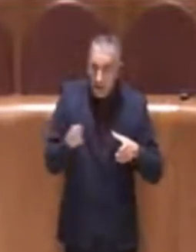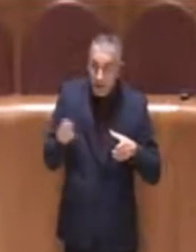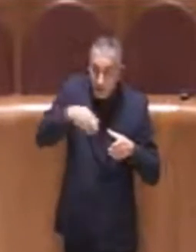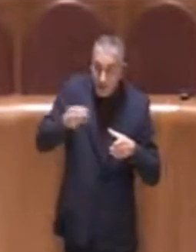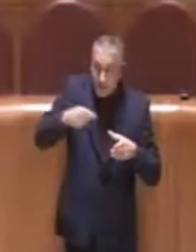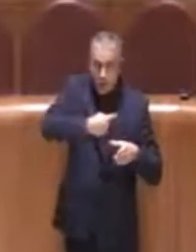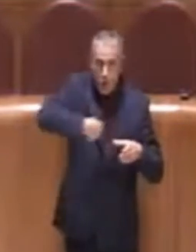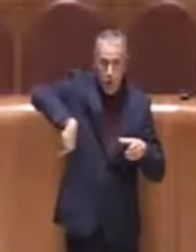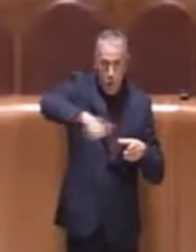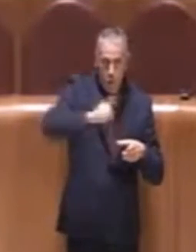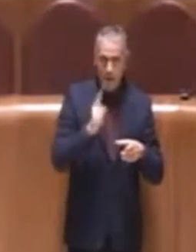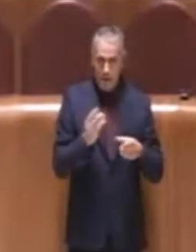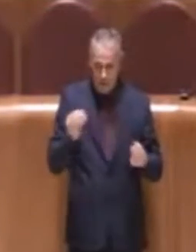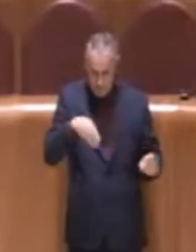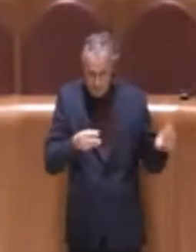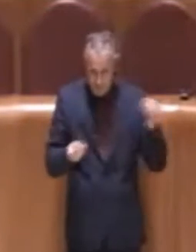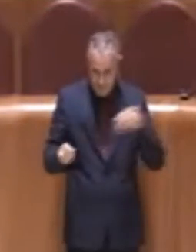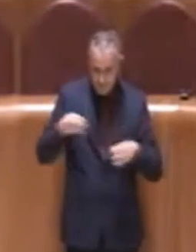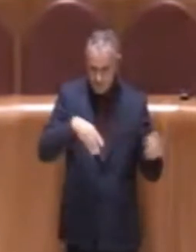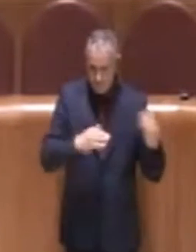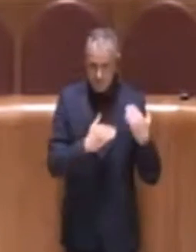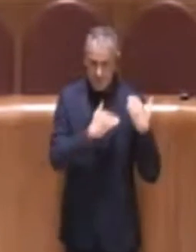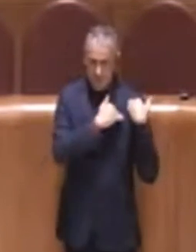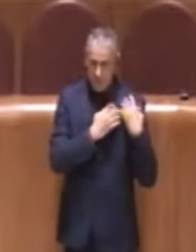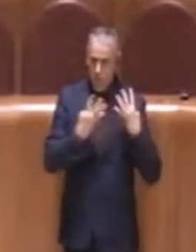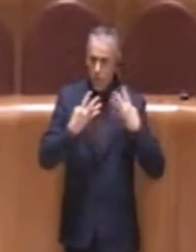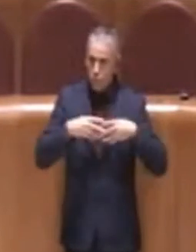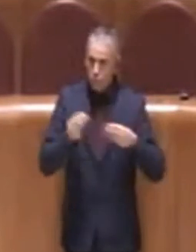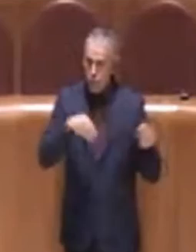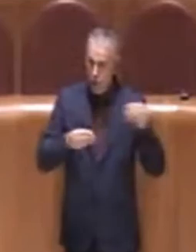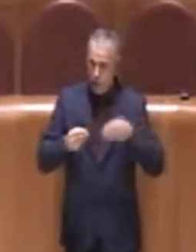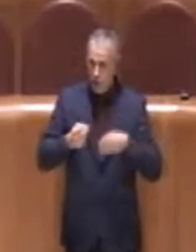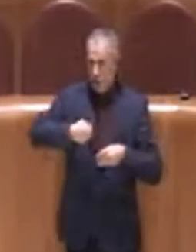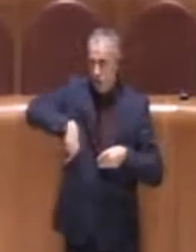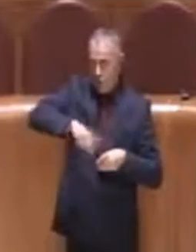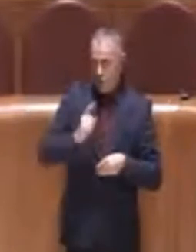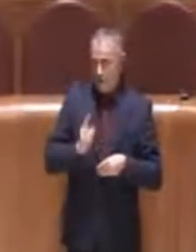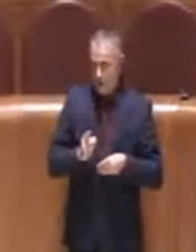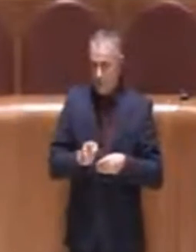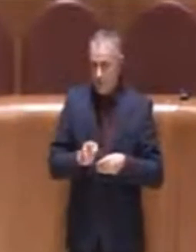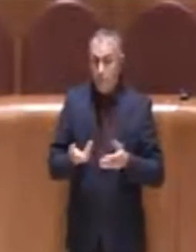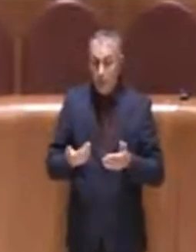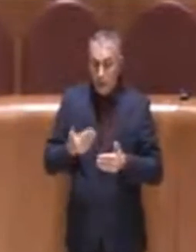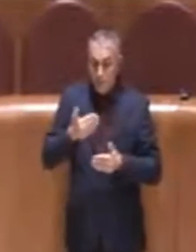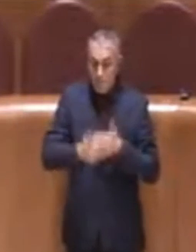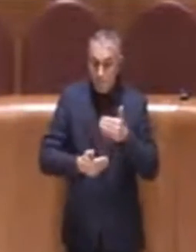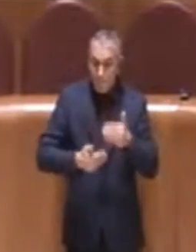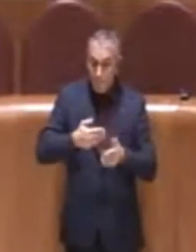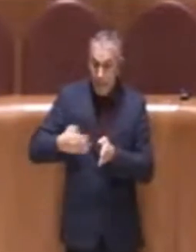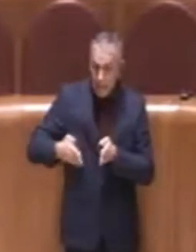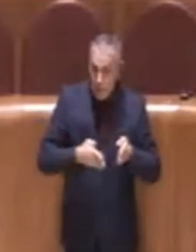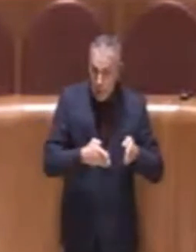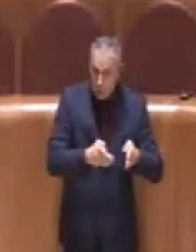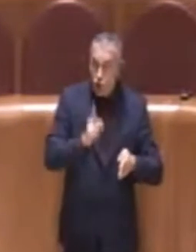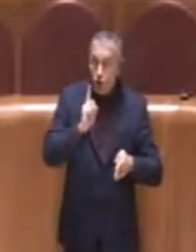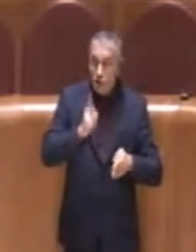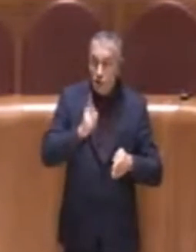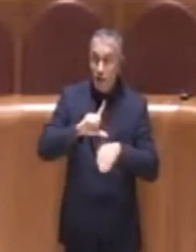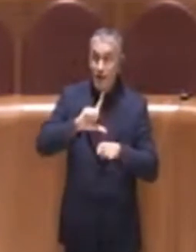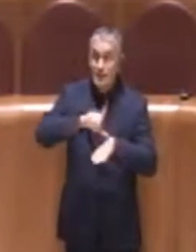riempire di funzioni. appunto questo percorso verrà fatto entro l